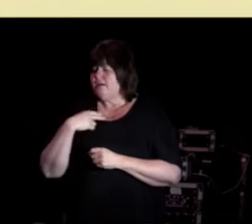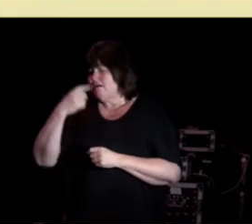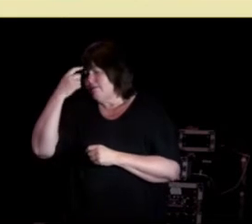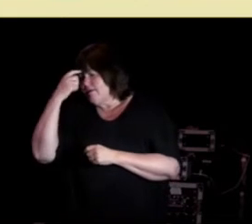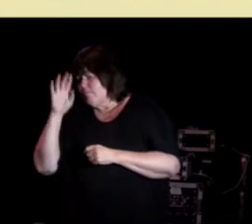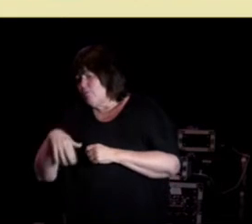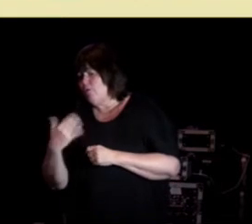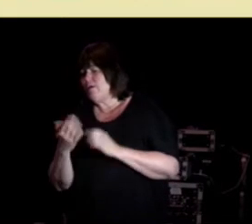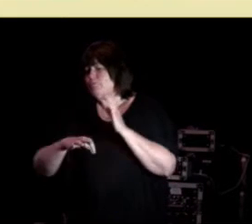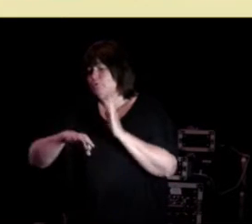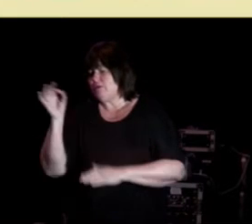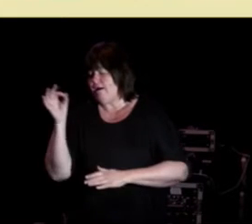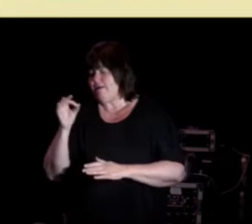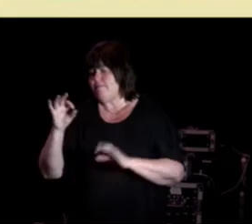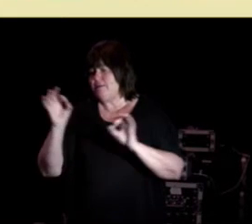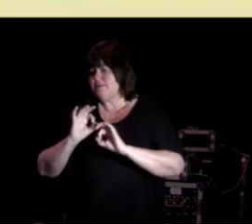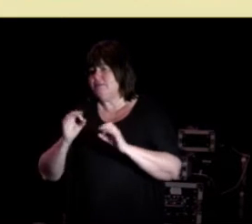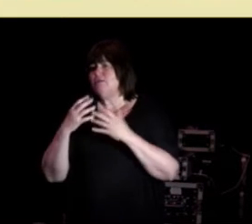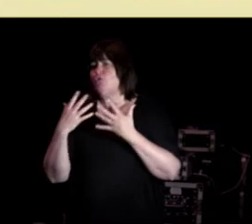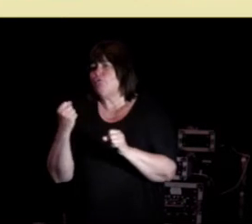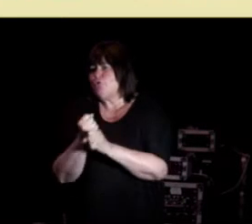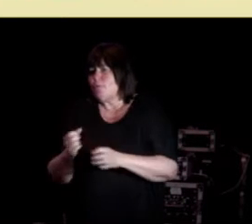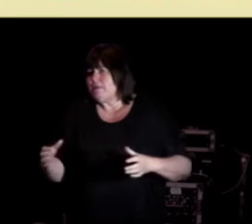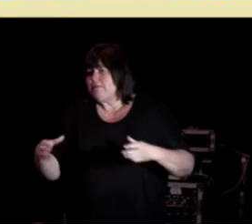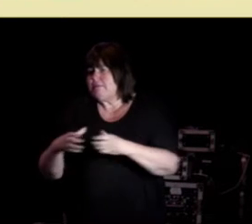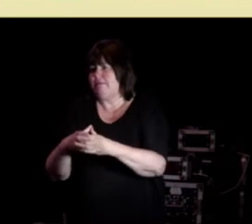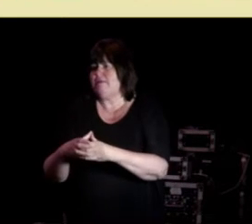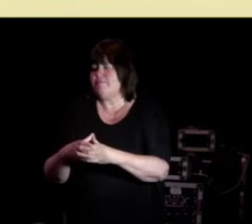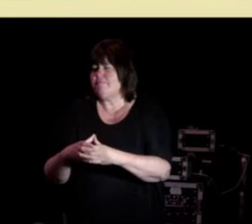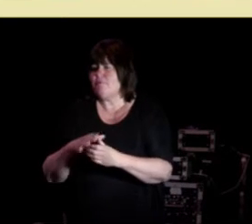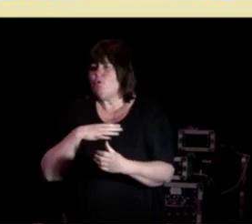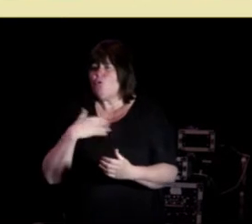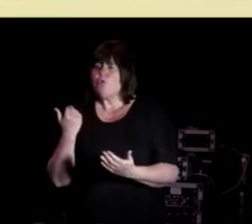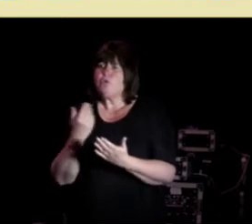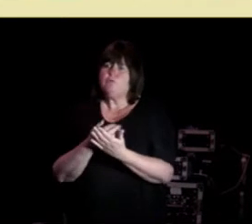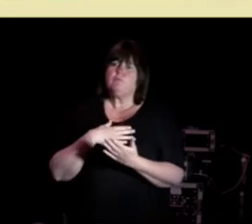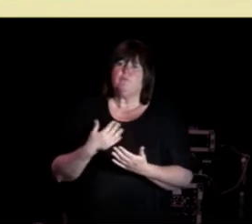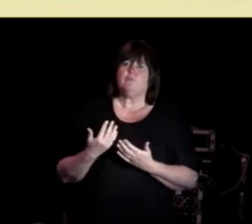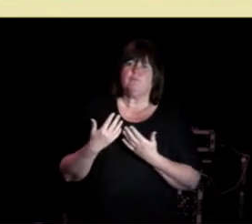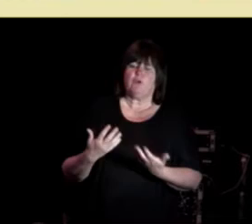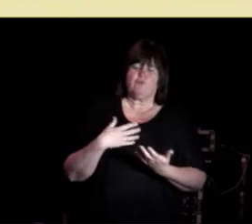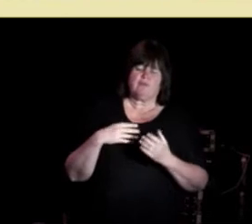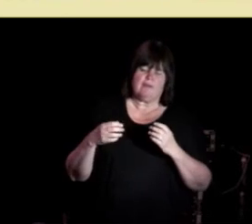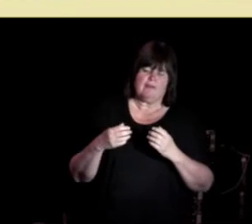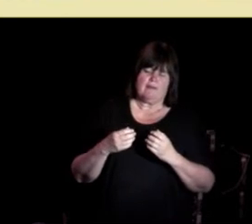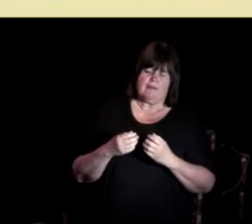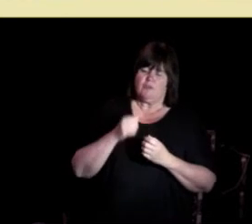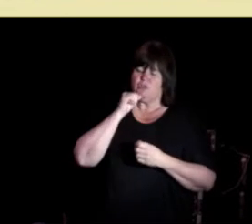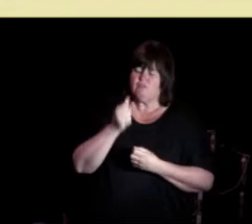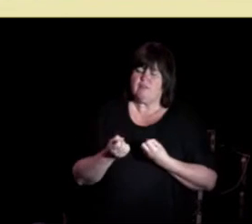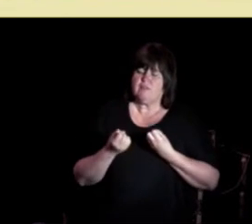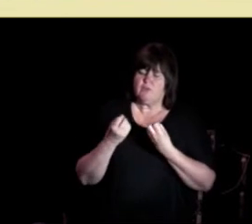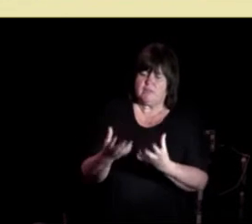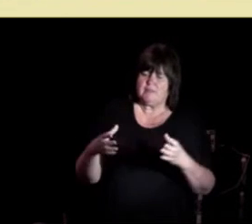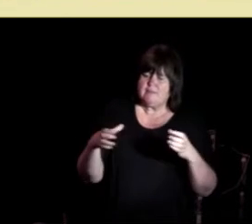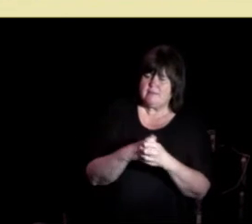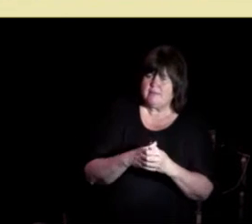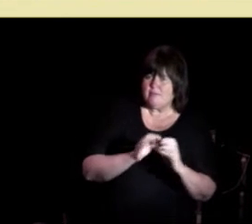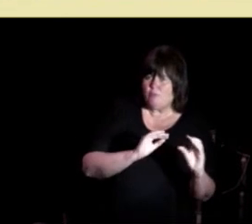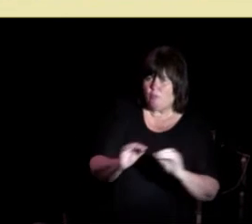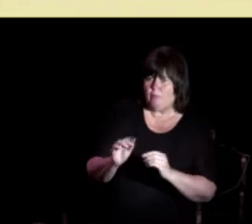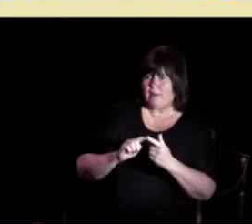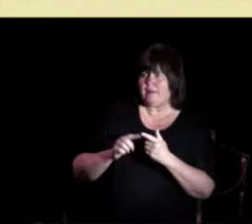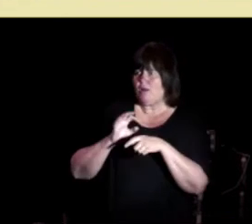arbeides det ofte i team og de har kommet til at det er nødvendig både å gi teamen opplæring pasienten opplæring og samtidig lage